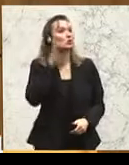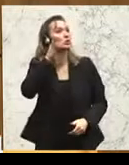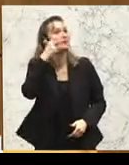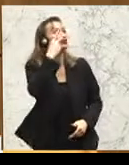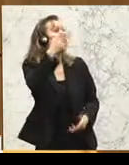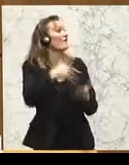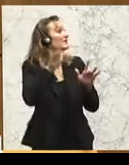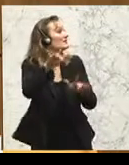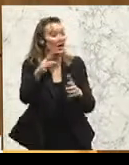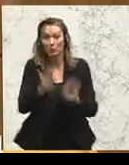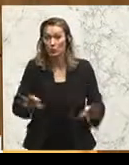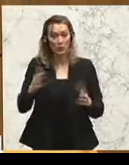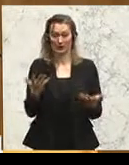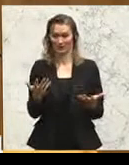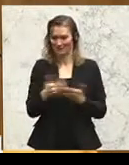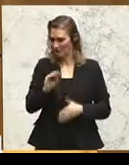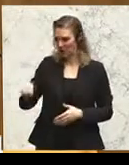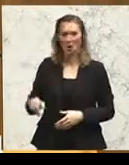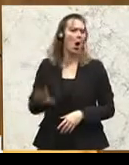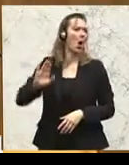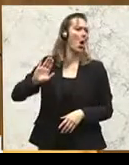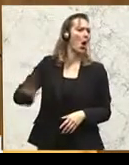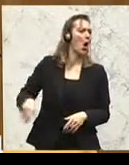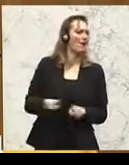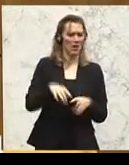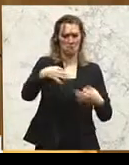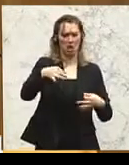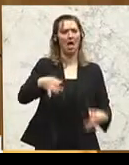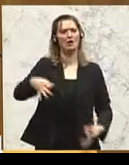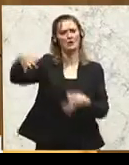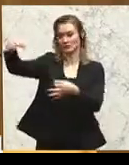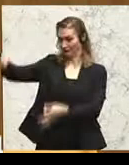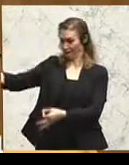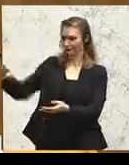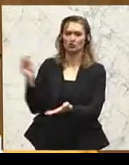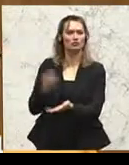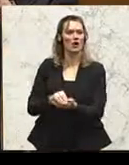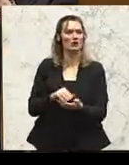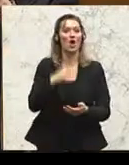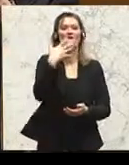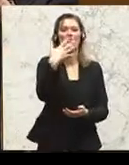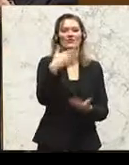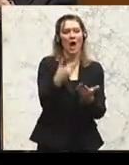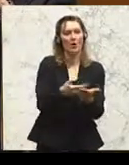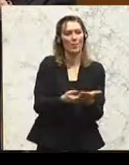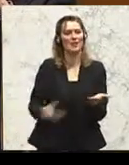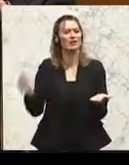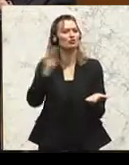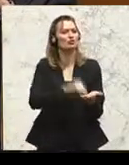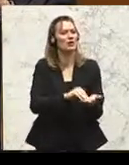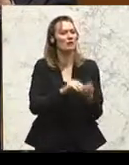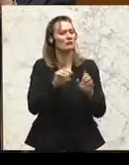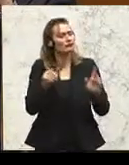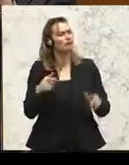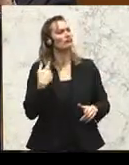haben. Was sagen Sie diesen Menschen? Na, sie können Ihnen so ein Blatt in die Hand, habe ich gesehen, mit fünf Argumenten, wo oben steht, weil